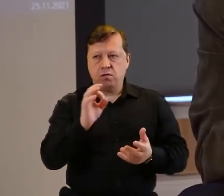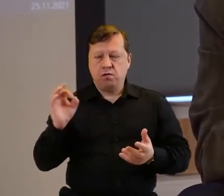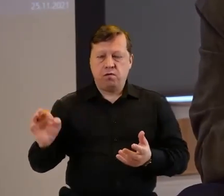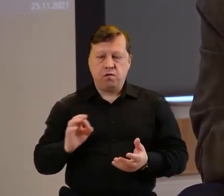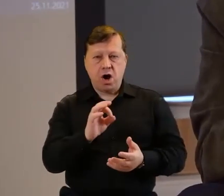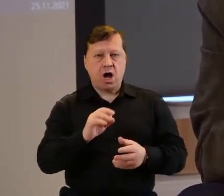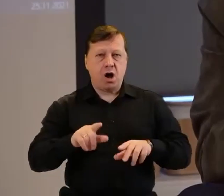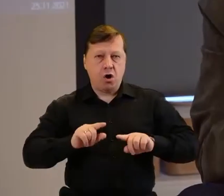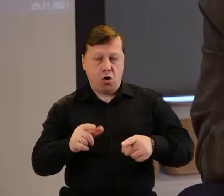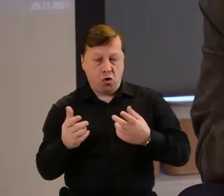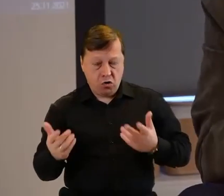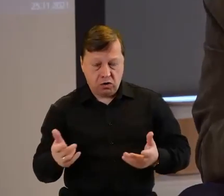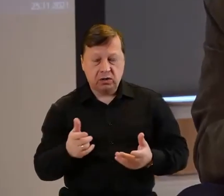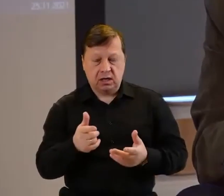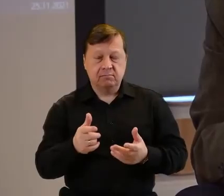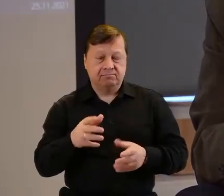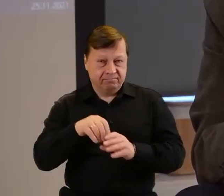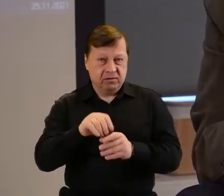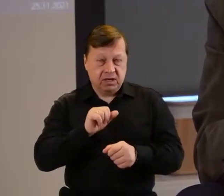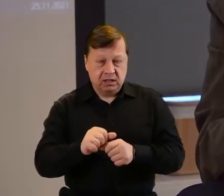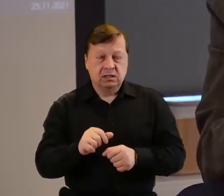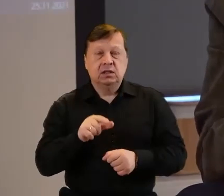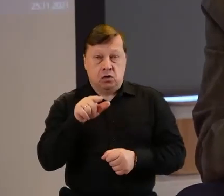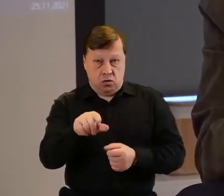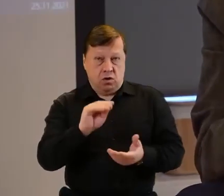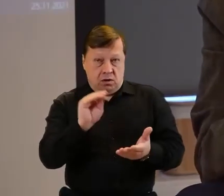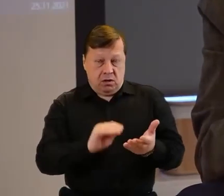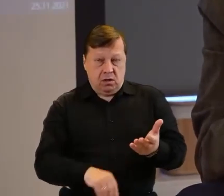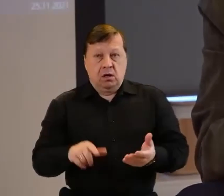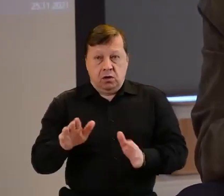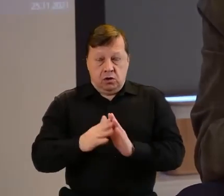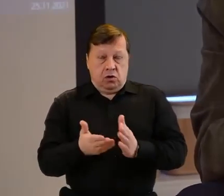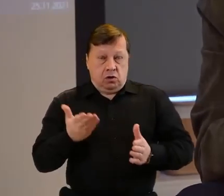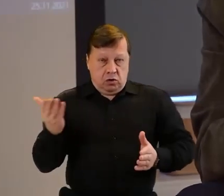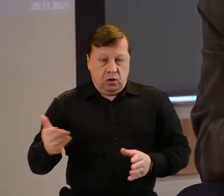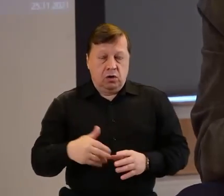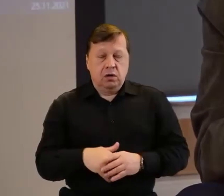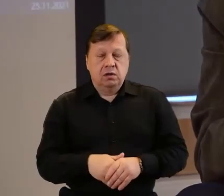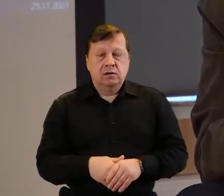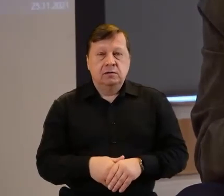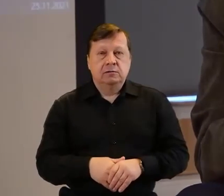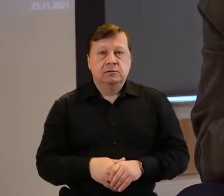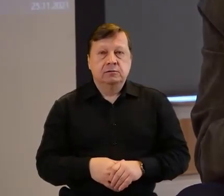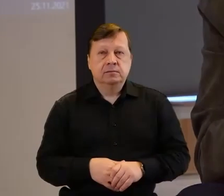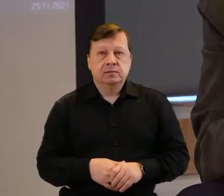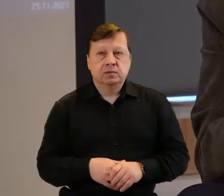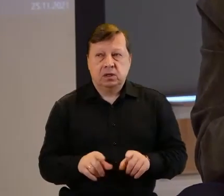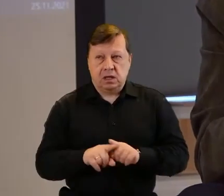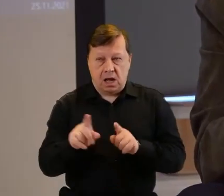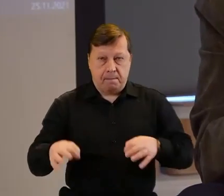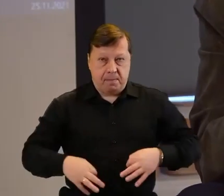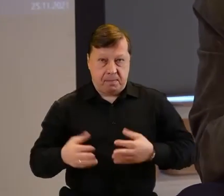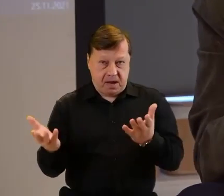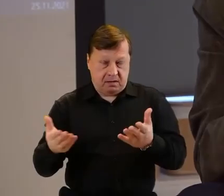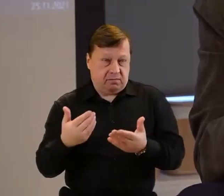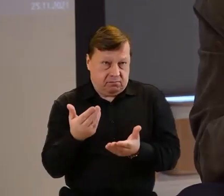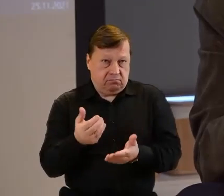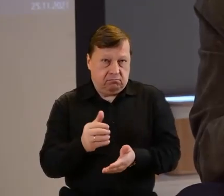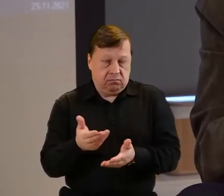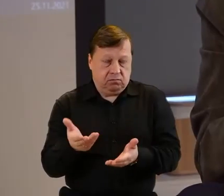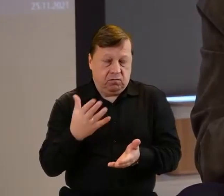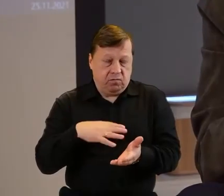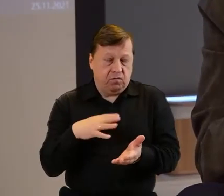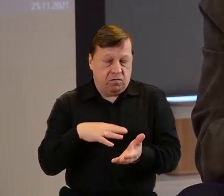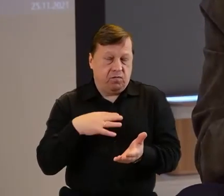towarzyszą. Ta książka jest dostępna dla Państwa i warto się z